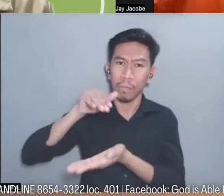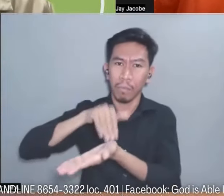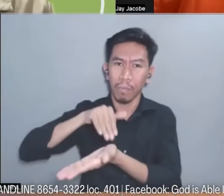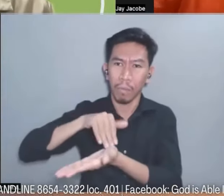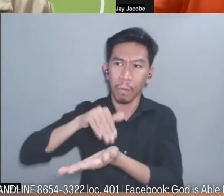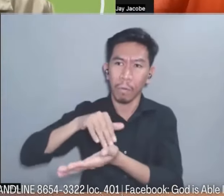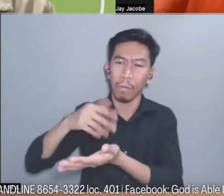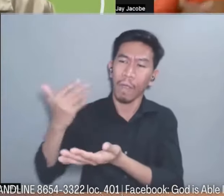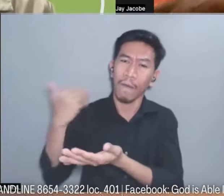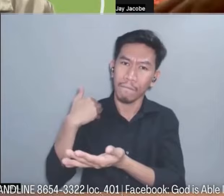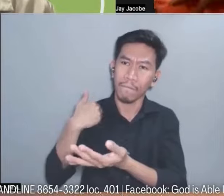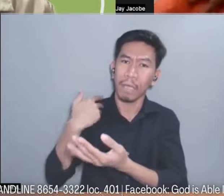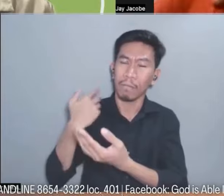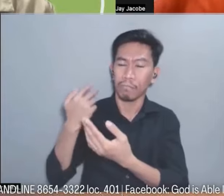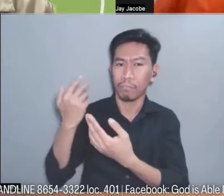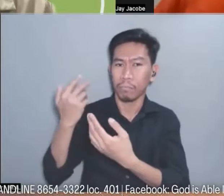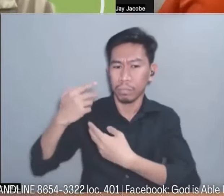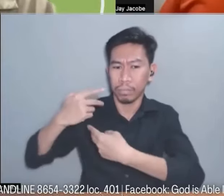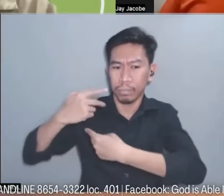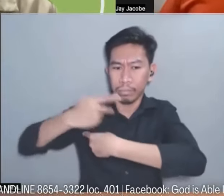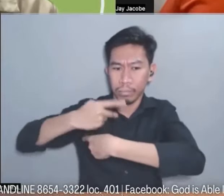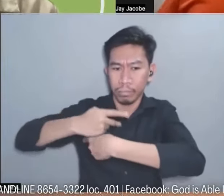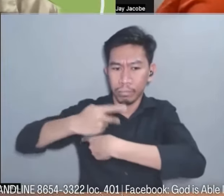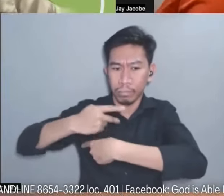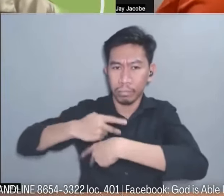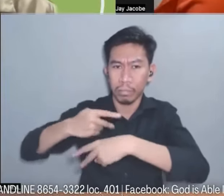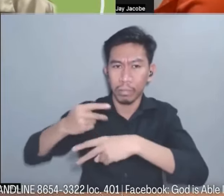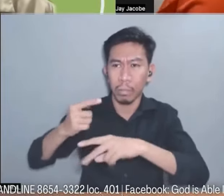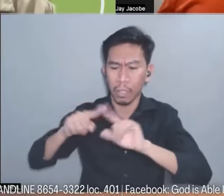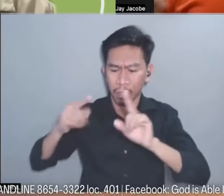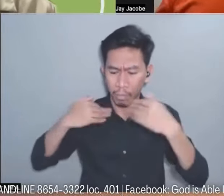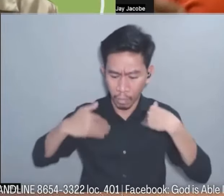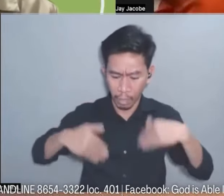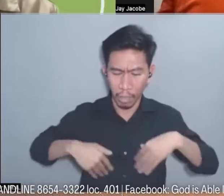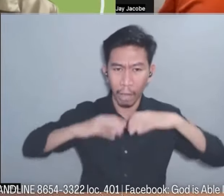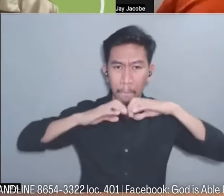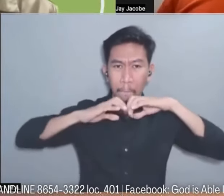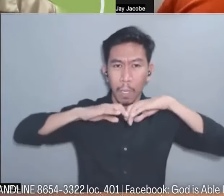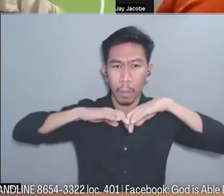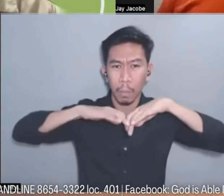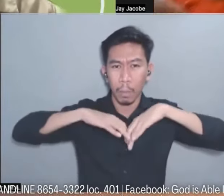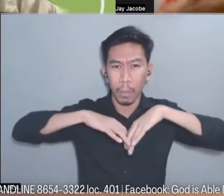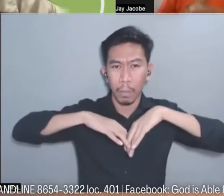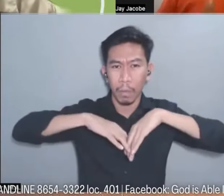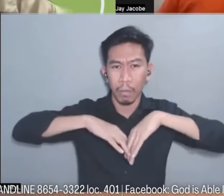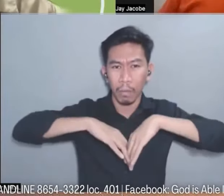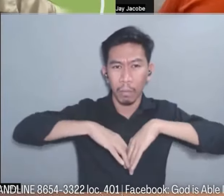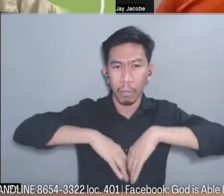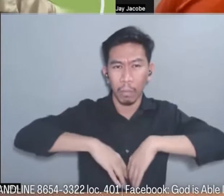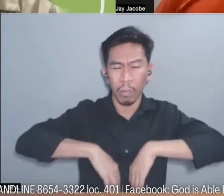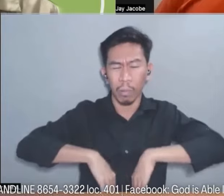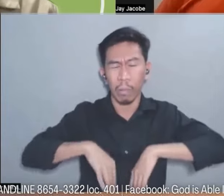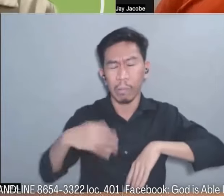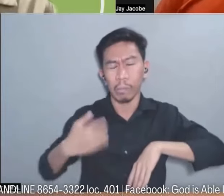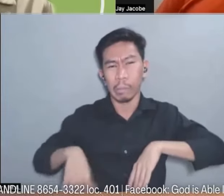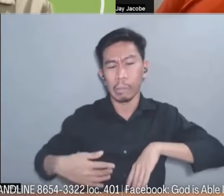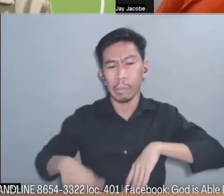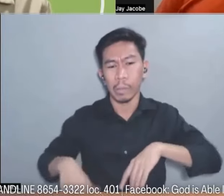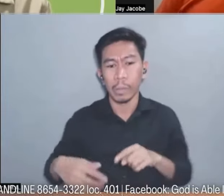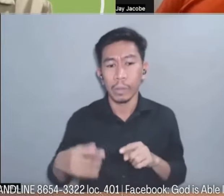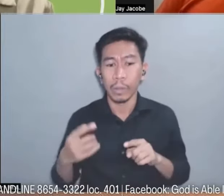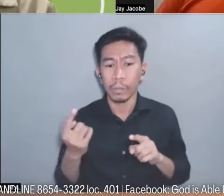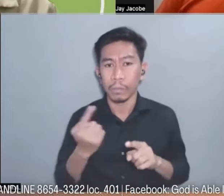unti-unti na pong naguguna o parang ganun yung nawawala parang napuputol na yung mga katawang ko nagsisrink na po hindi po ako